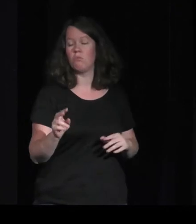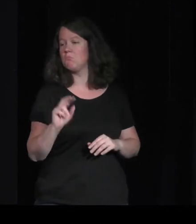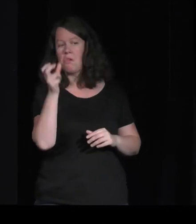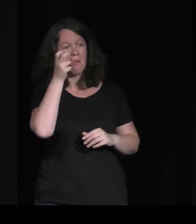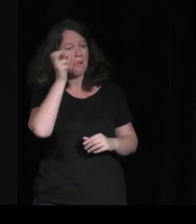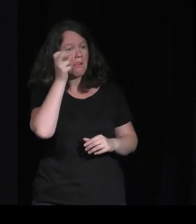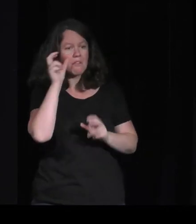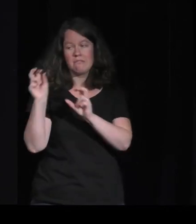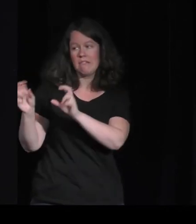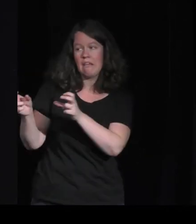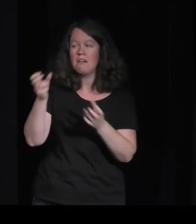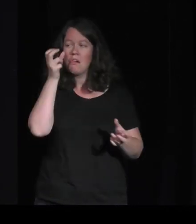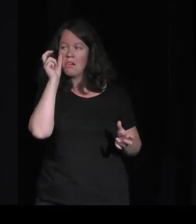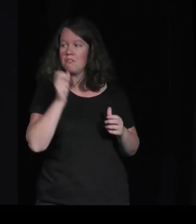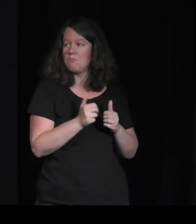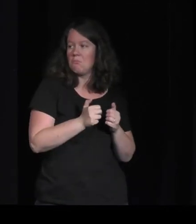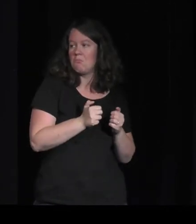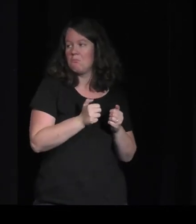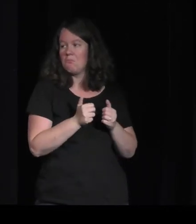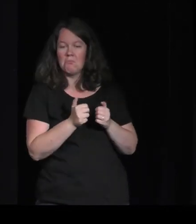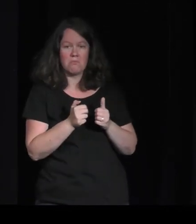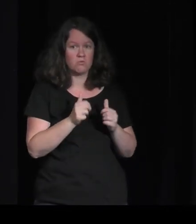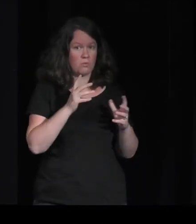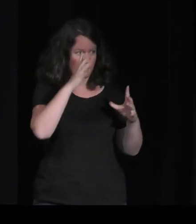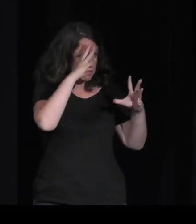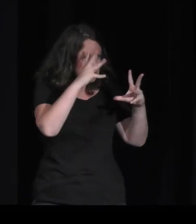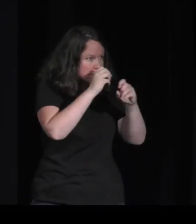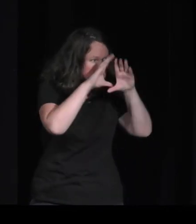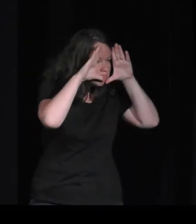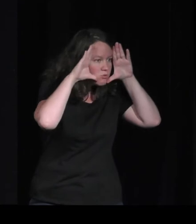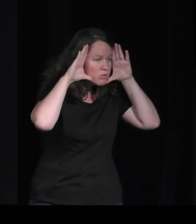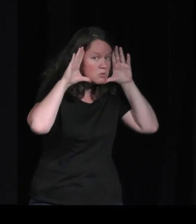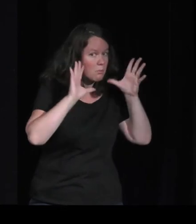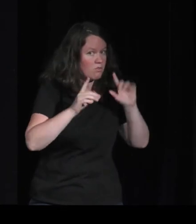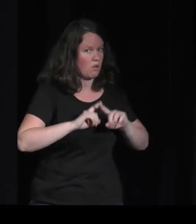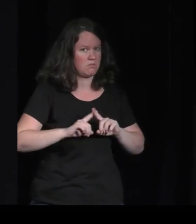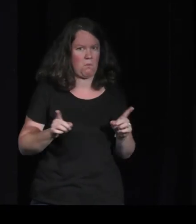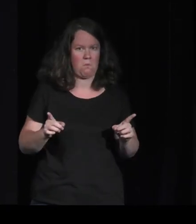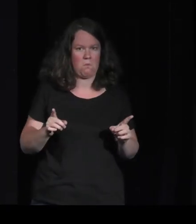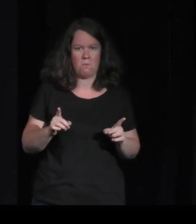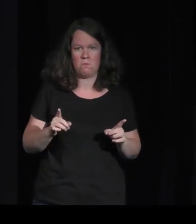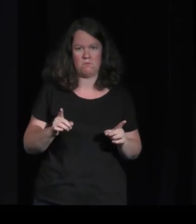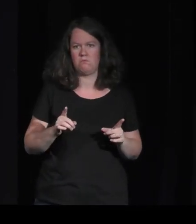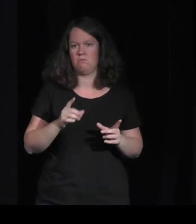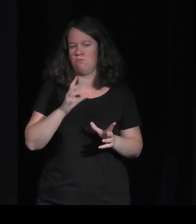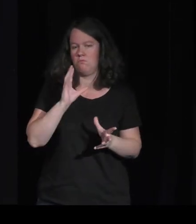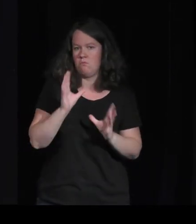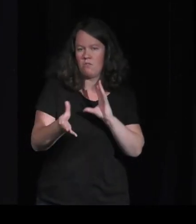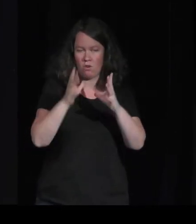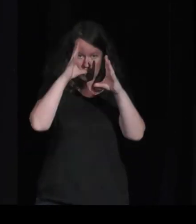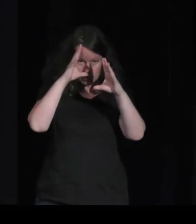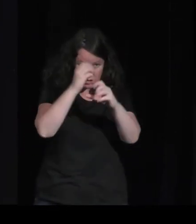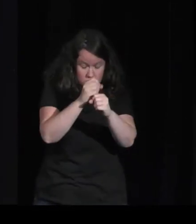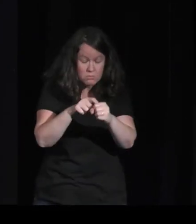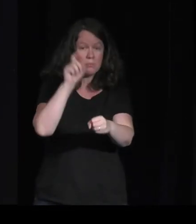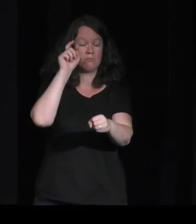temps. donc, l'intention, elle est parfois très pleine, fait. Mais elle est souvent, ce qu'on dit, très flottante aussi. C'est-à-dire, on